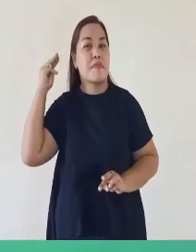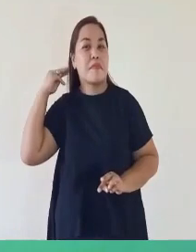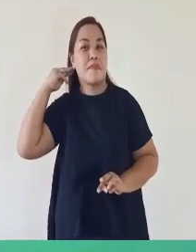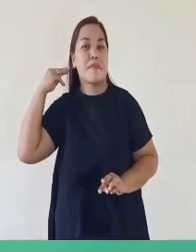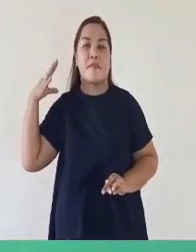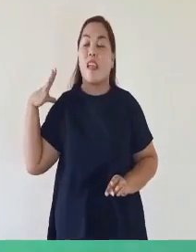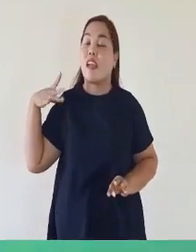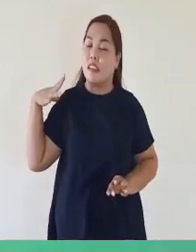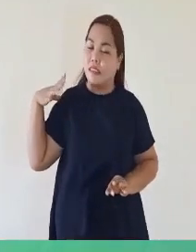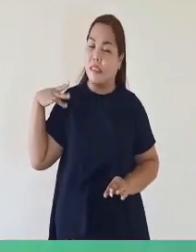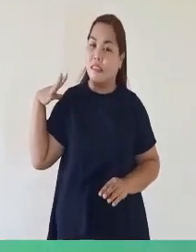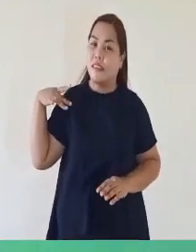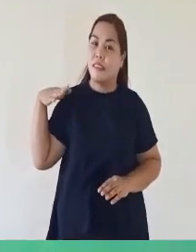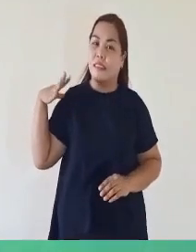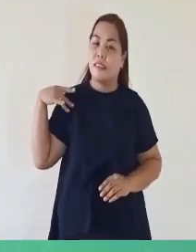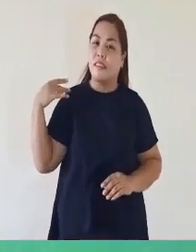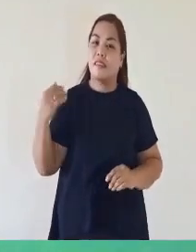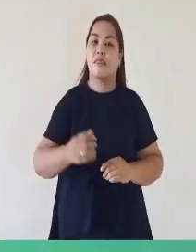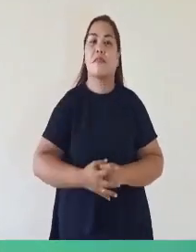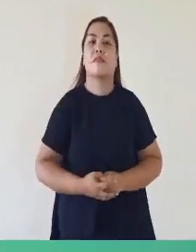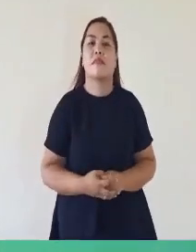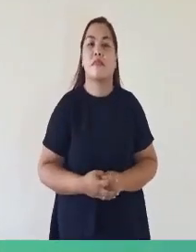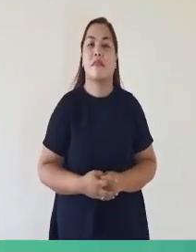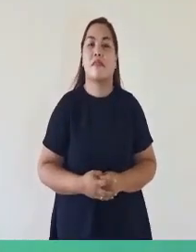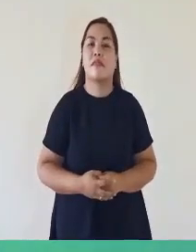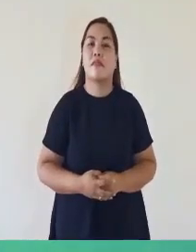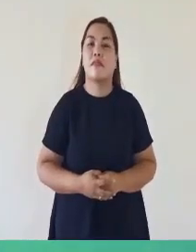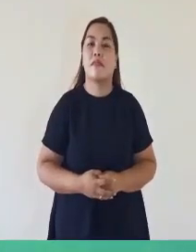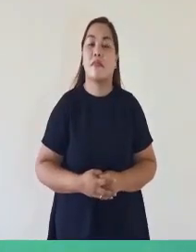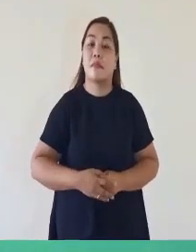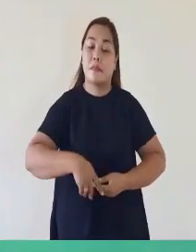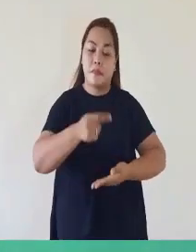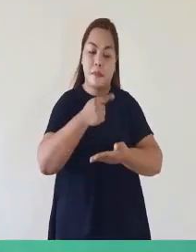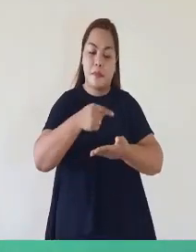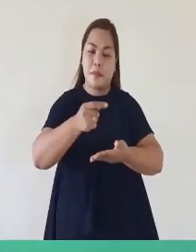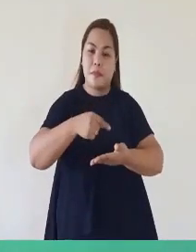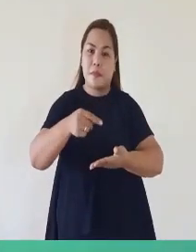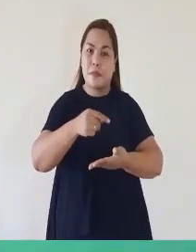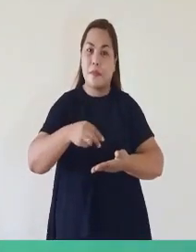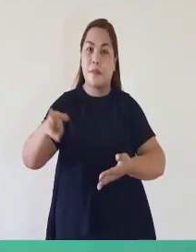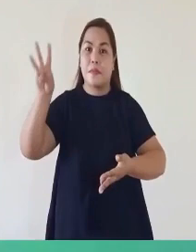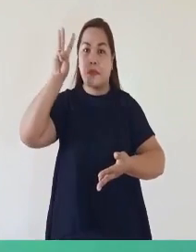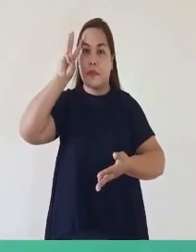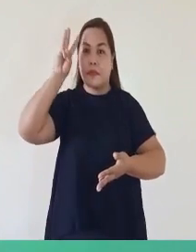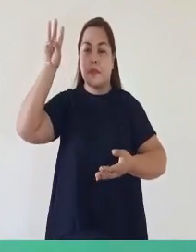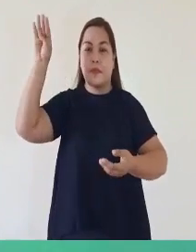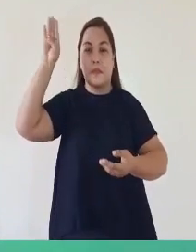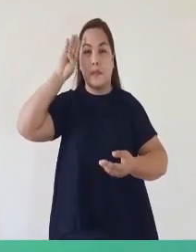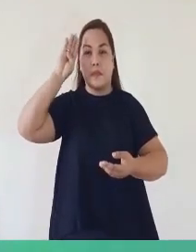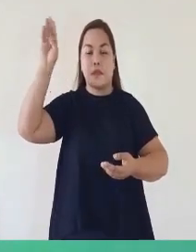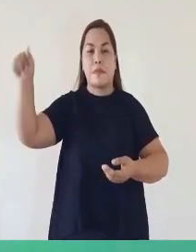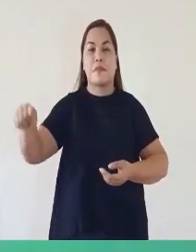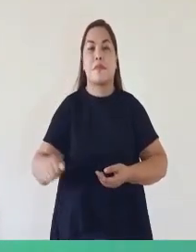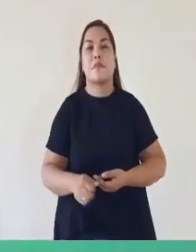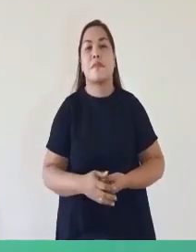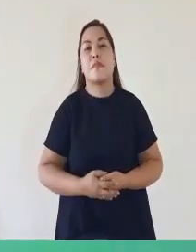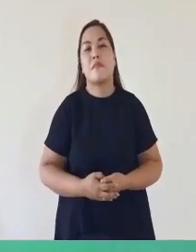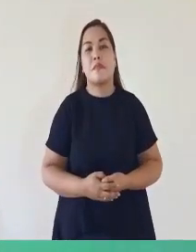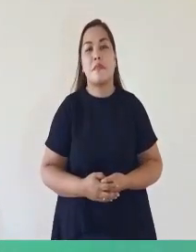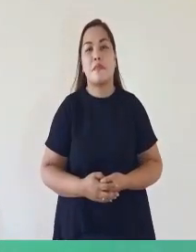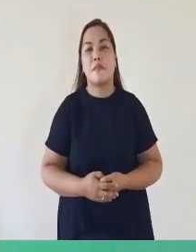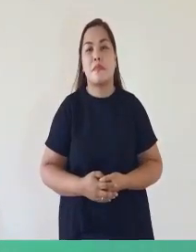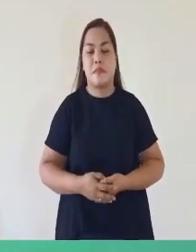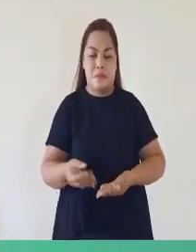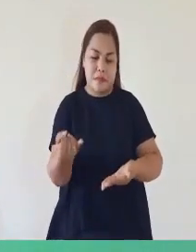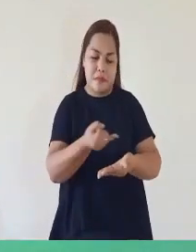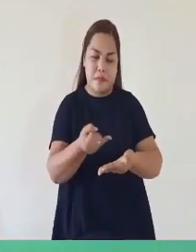Mamaya na Ito ay sinulad ni Teacher Wilfred Joy F. Jago Ng Divisyon ng